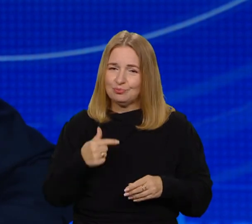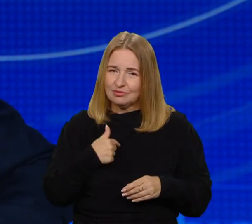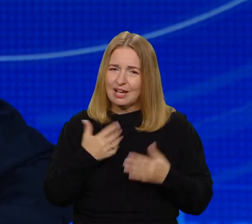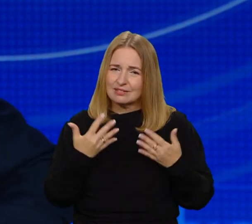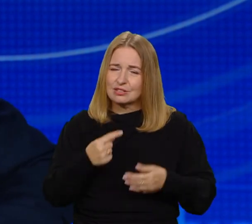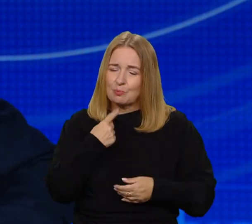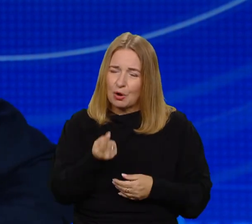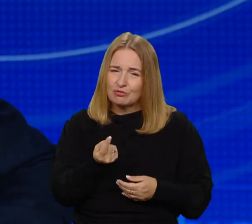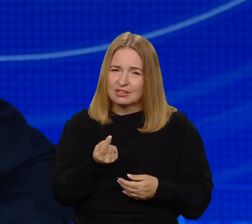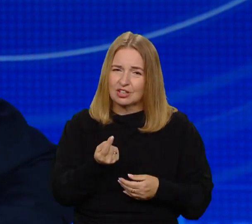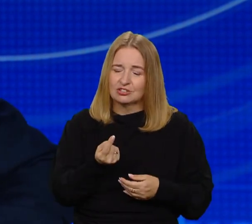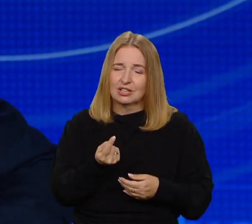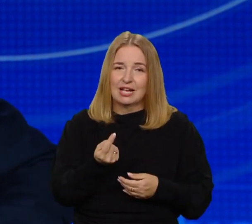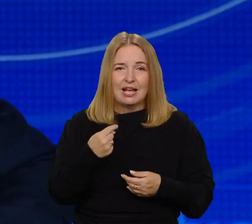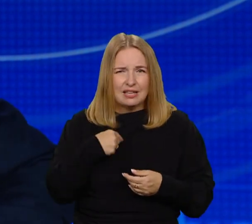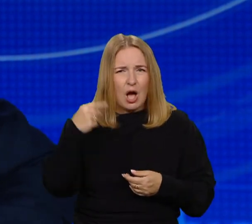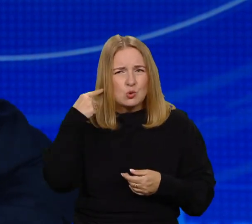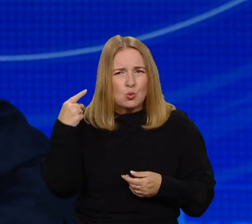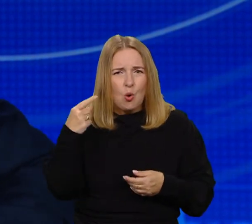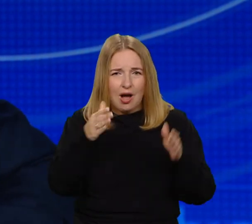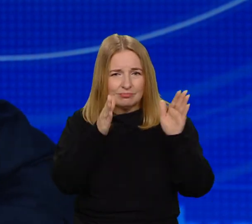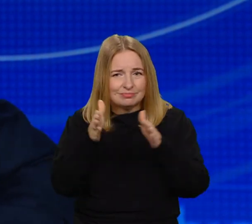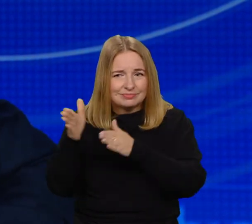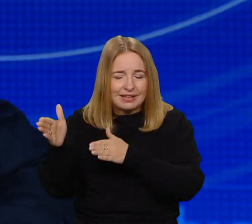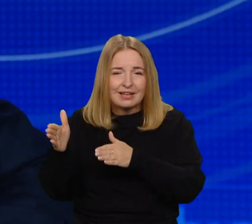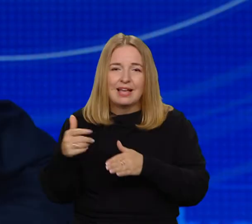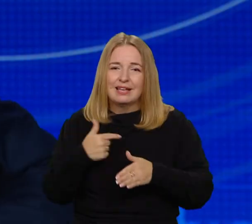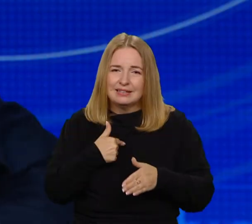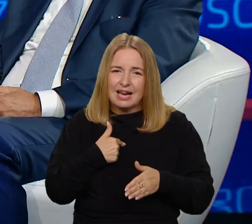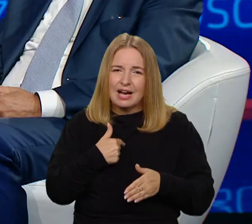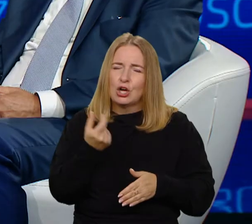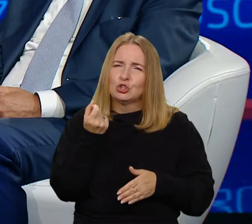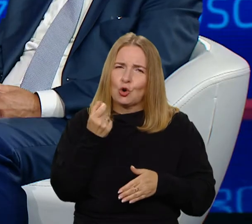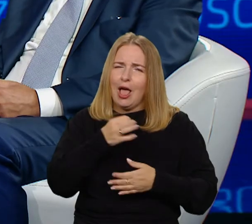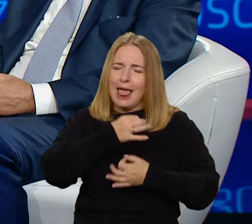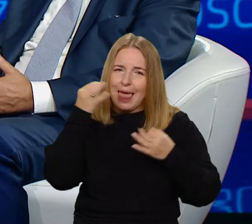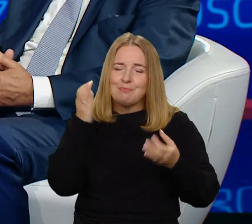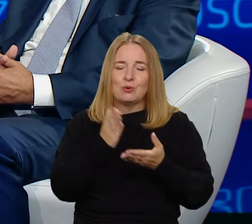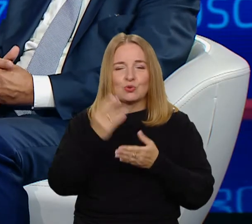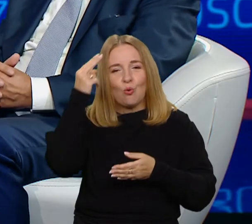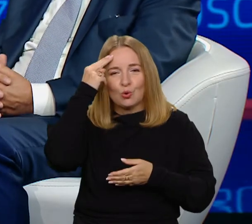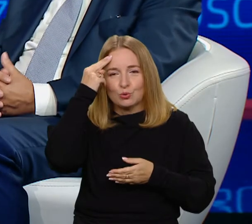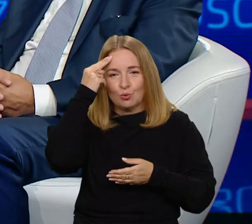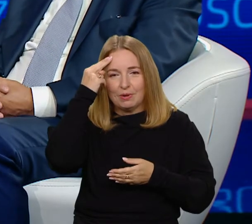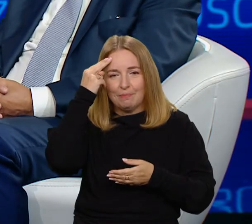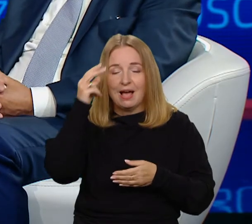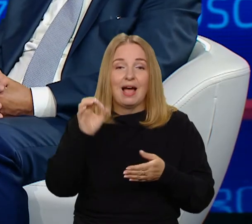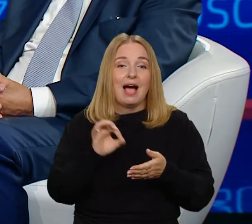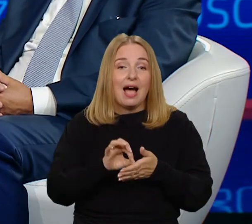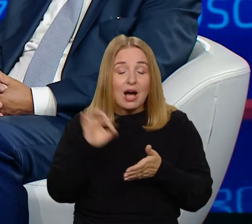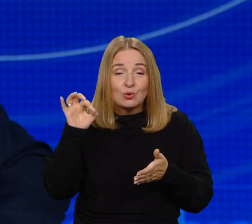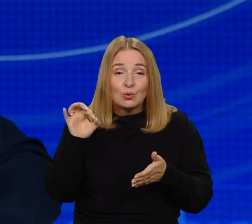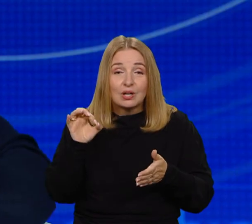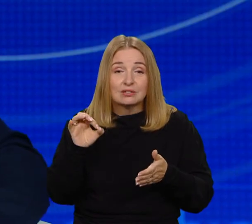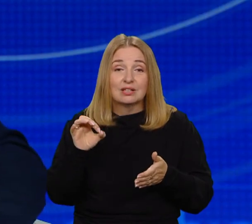osobiście powiedzieć, że słuchając państwa chyba lepiej zrozumiałem często przywoływane, bardzo piękne słowa z Talmudu. A